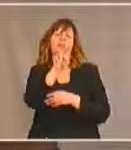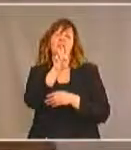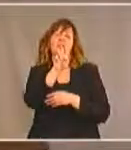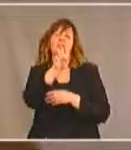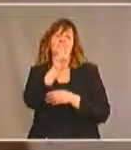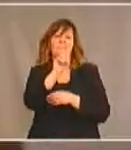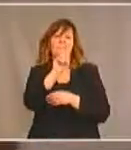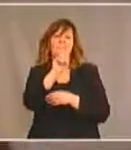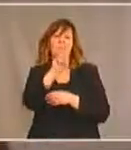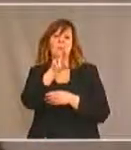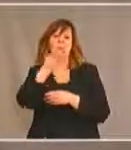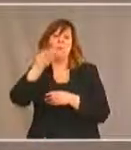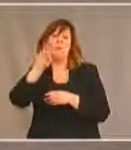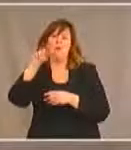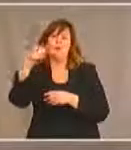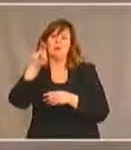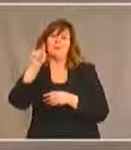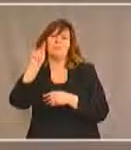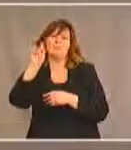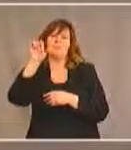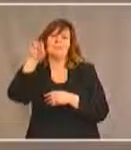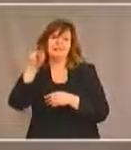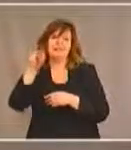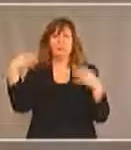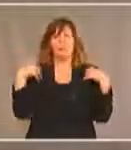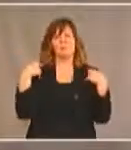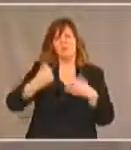des jeunes. Bonjour tout le monde. Je m'appelle Trevor Augustine.